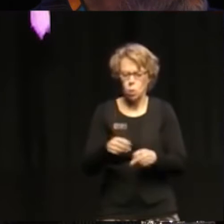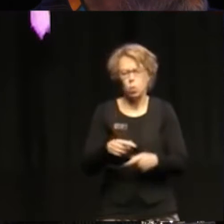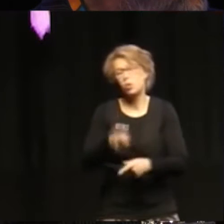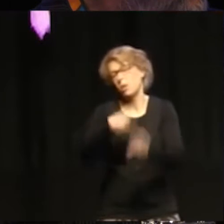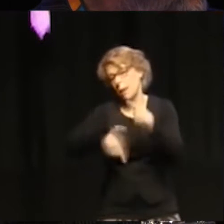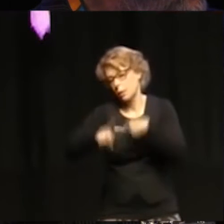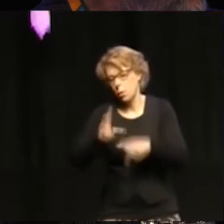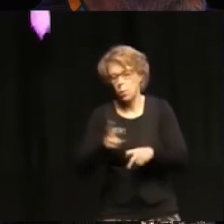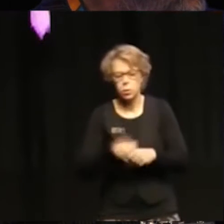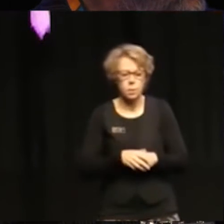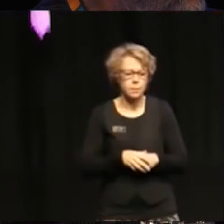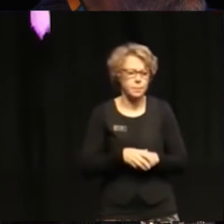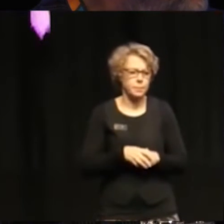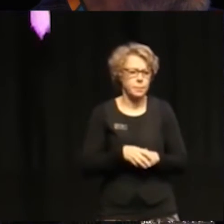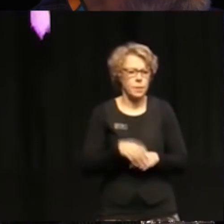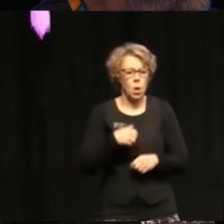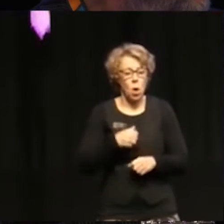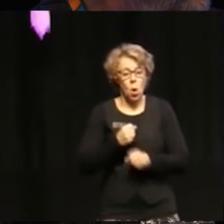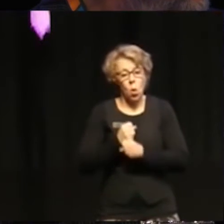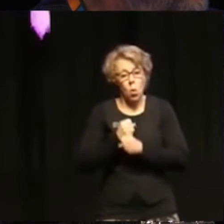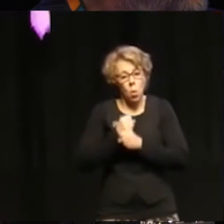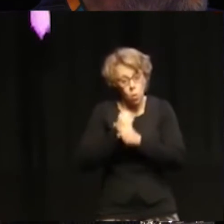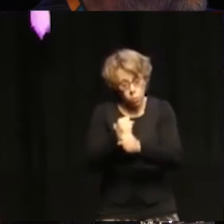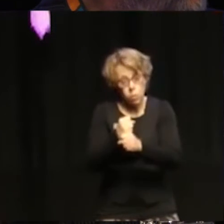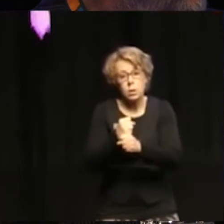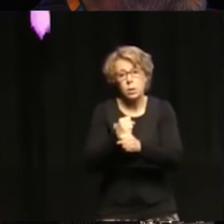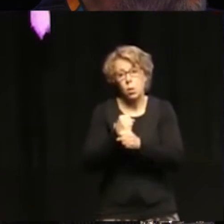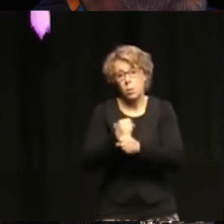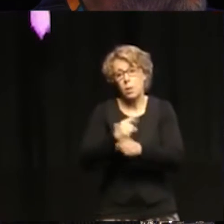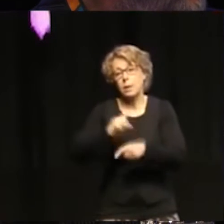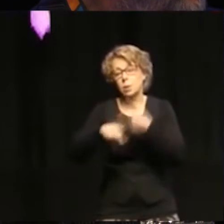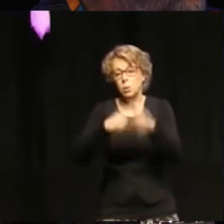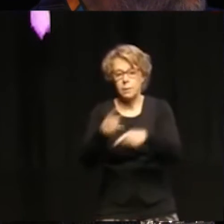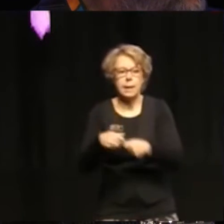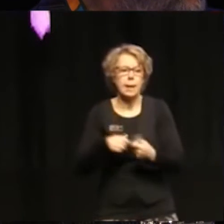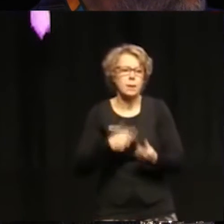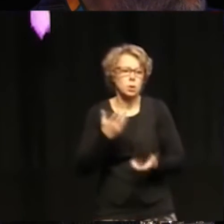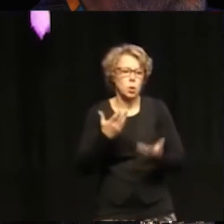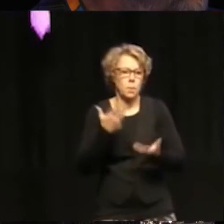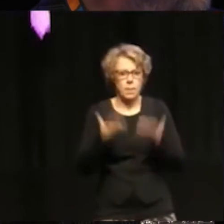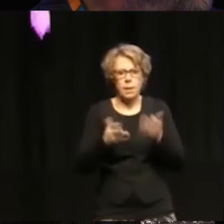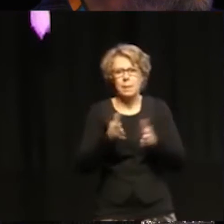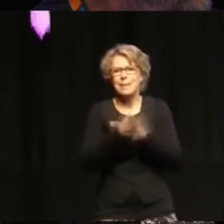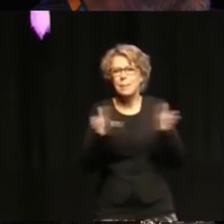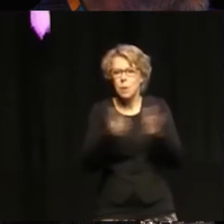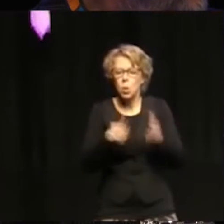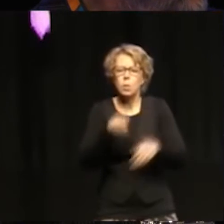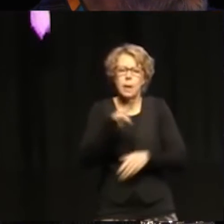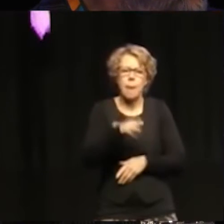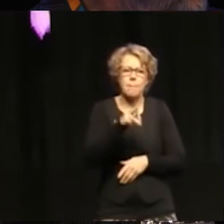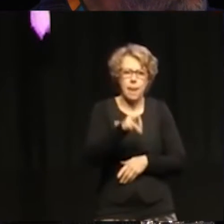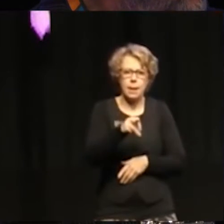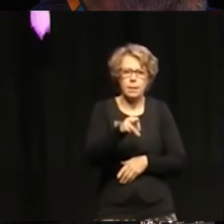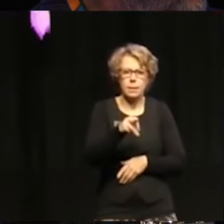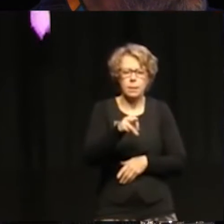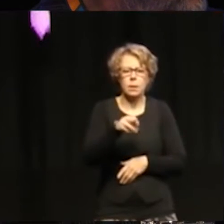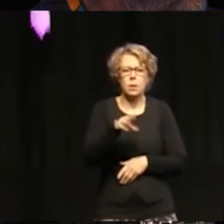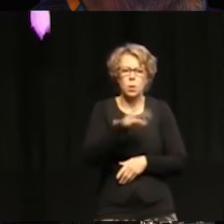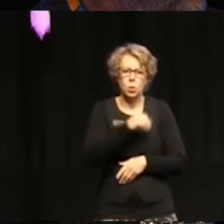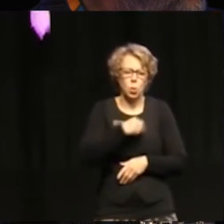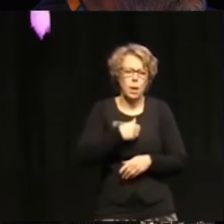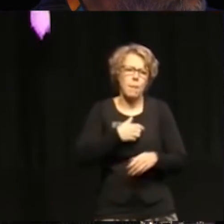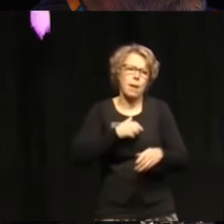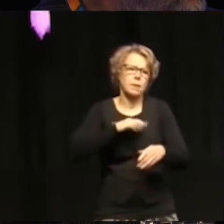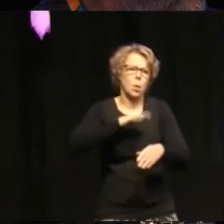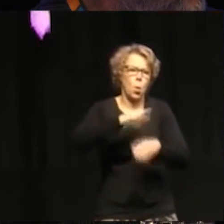Also, the sustainable development agenda adds dimensions to human rights that can, you know, recontextualize and strengthen